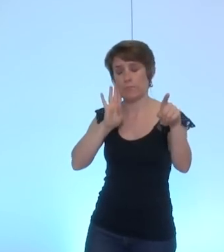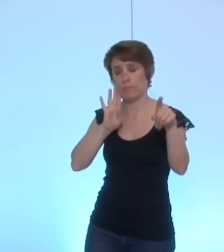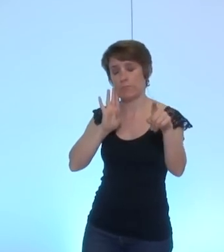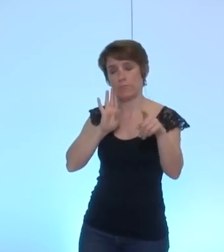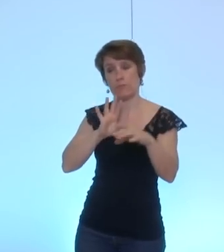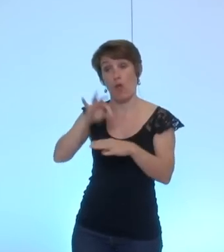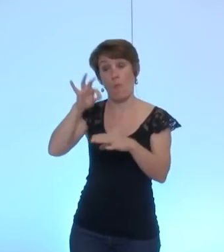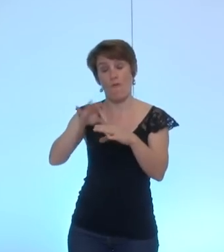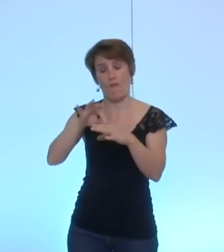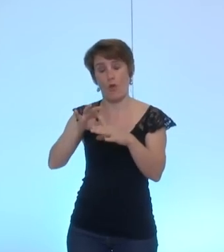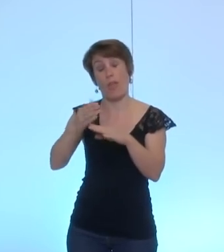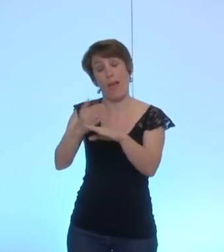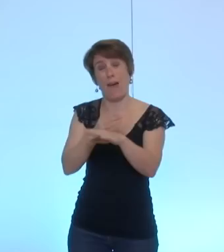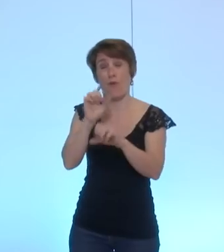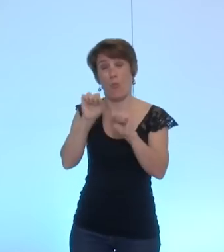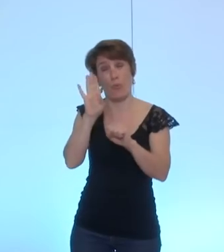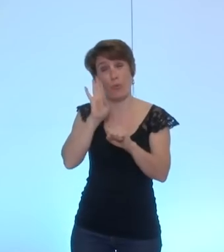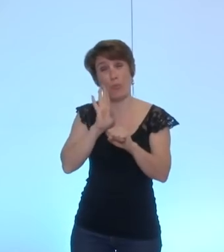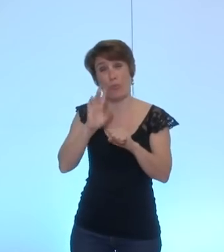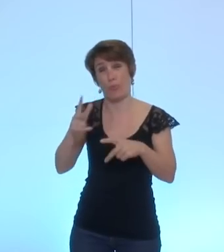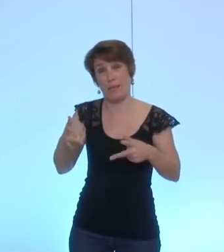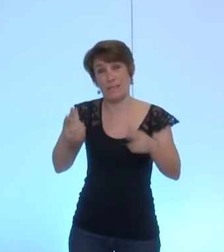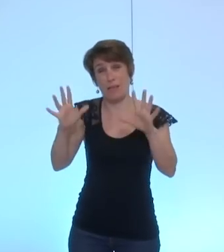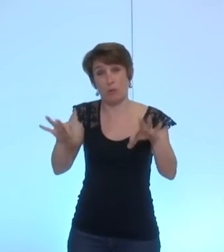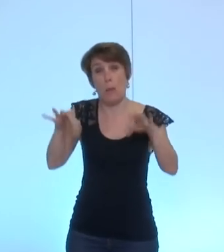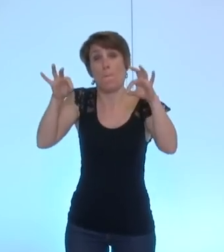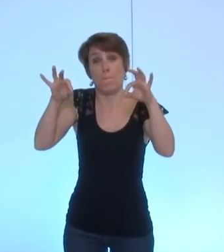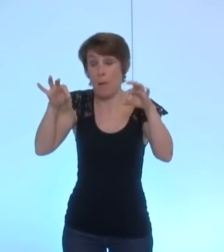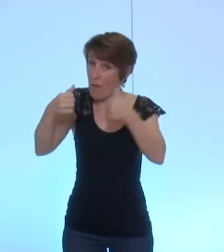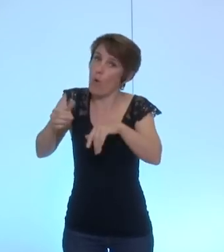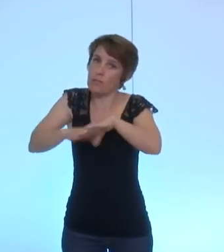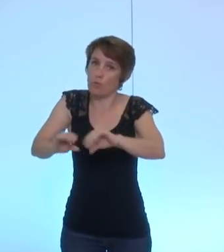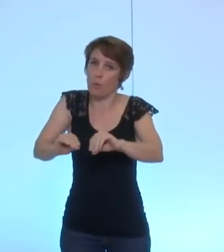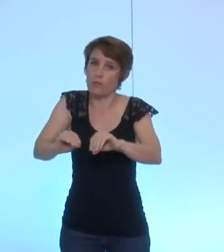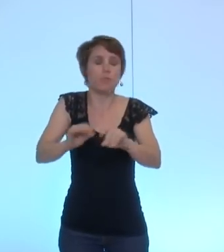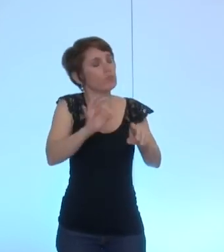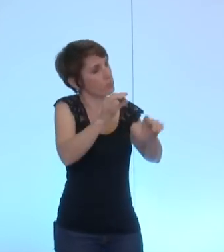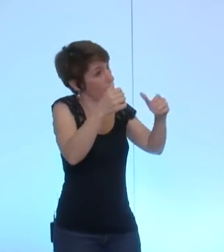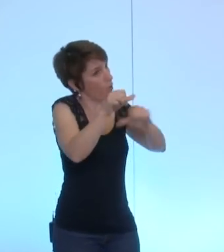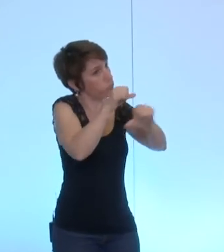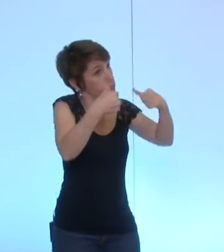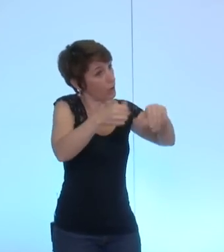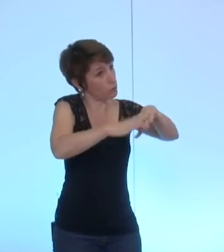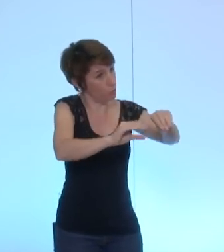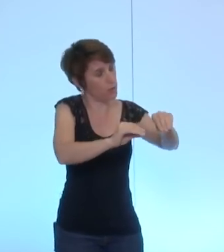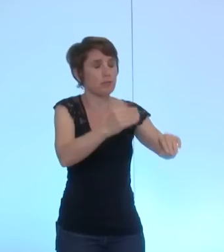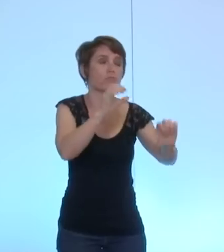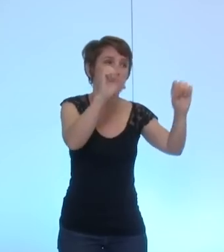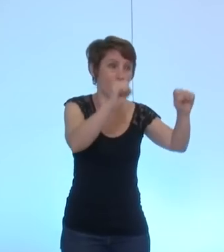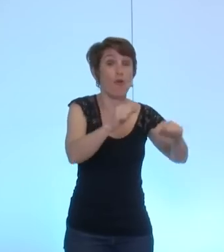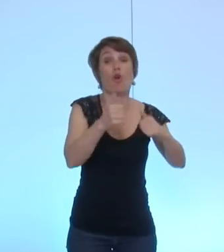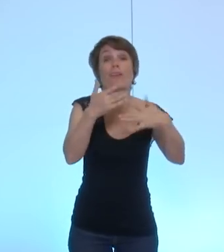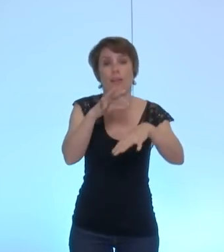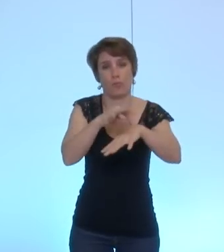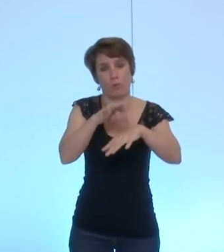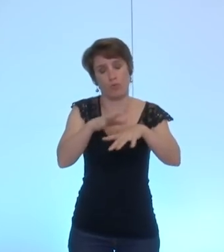sur cette délibération une toute petite interruption de séance on reste ici oui mais on reste en salle voilà très bien merci pour quelques